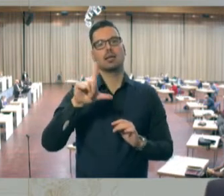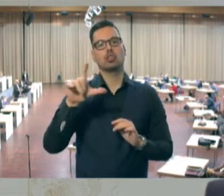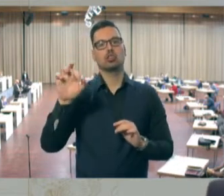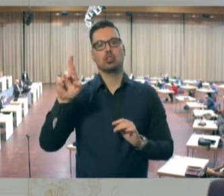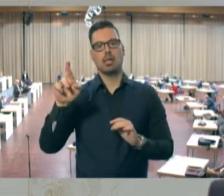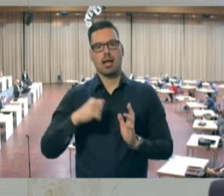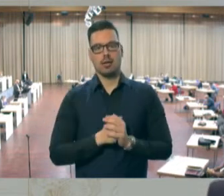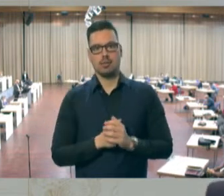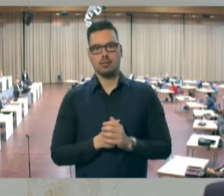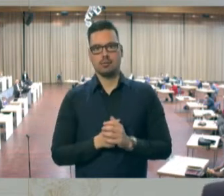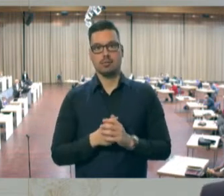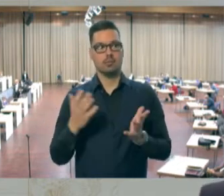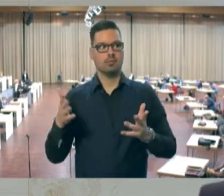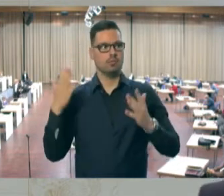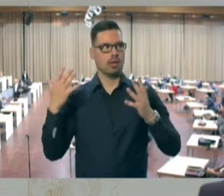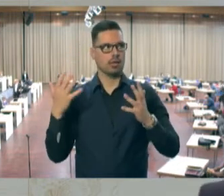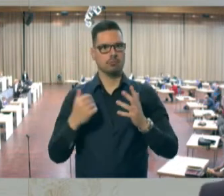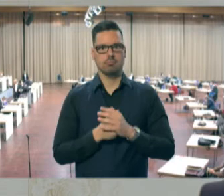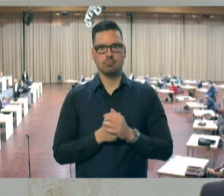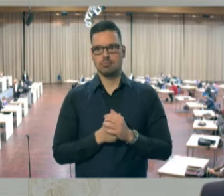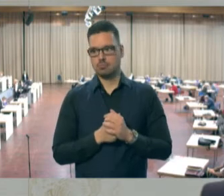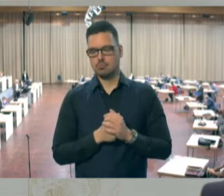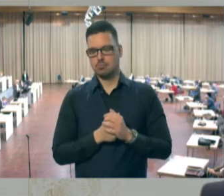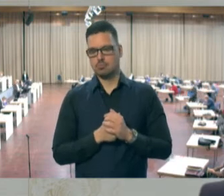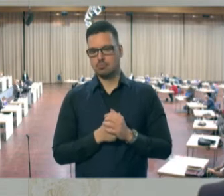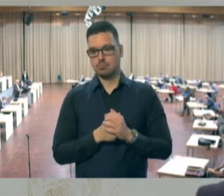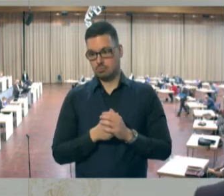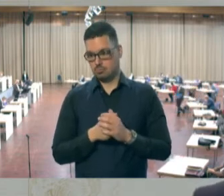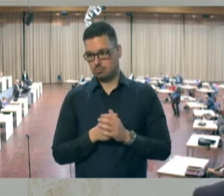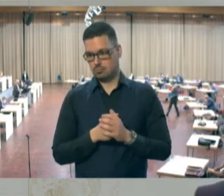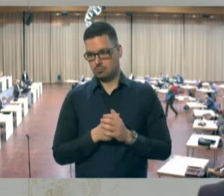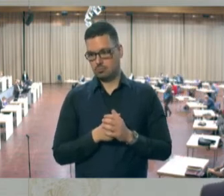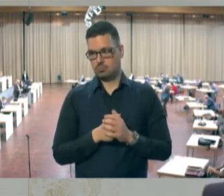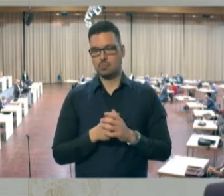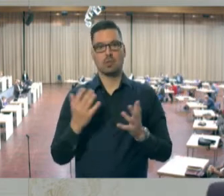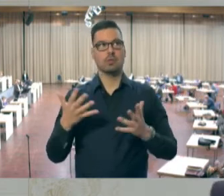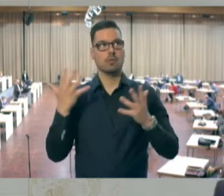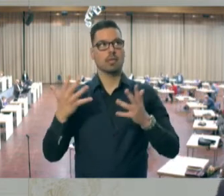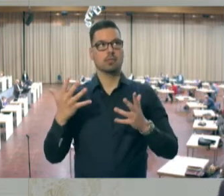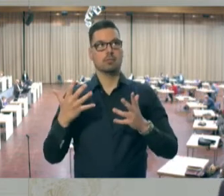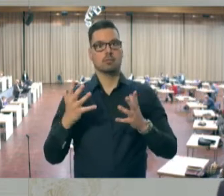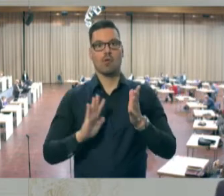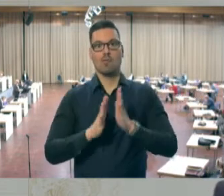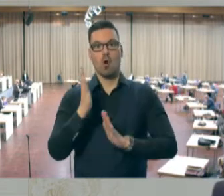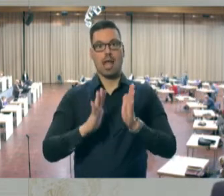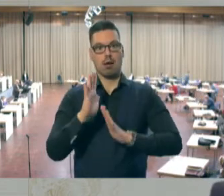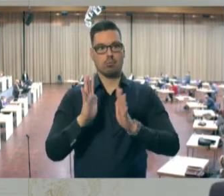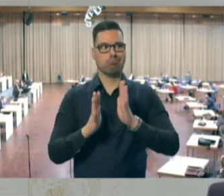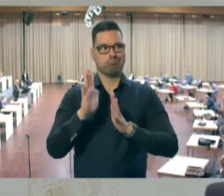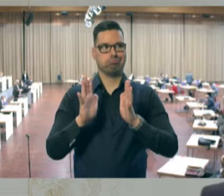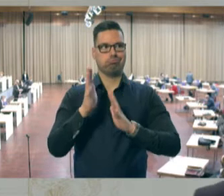Flackernd steigt die Feuersäule